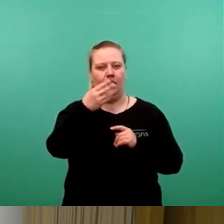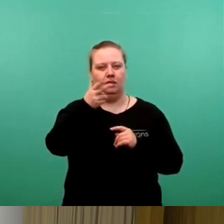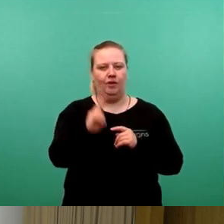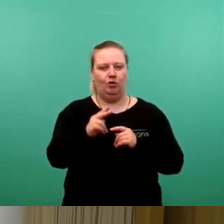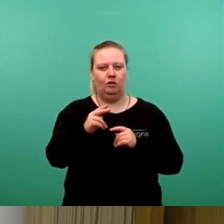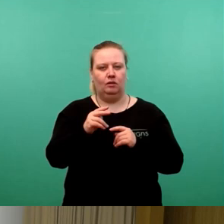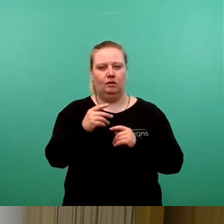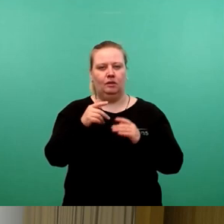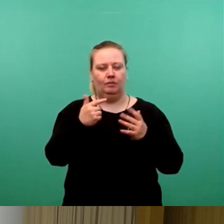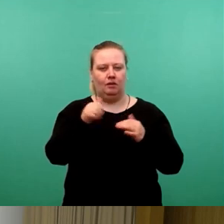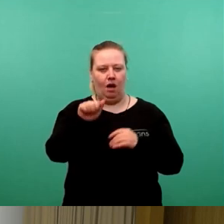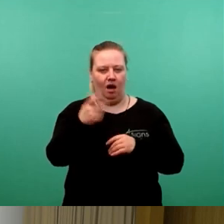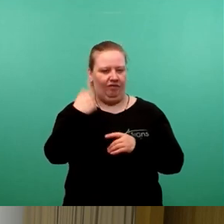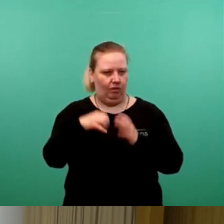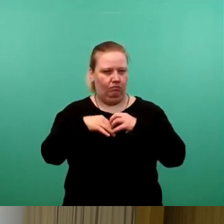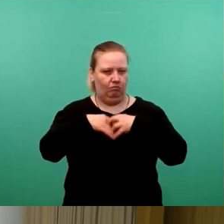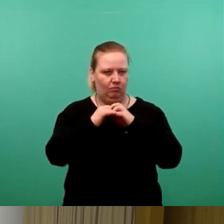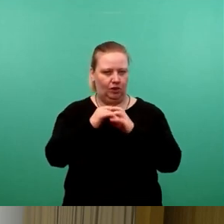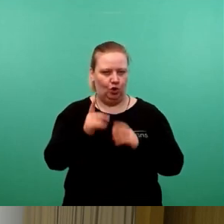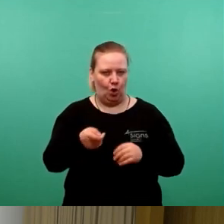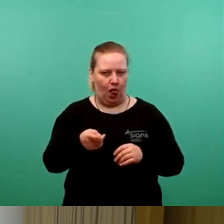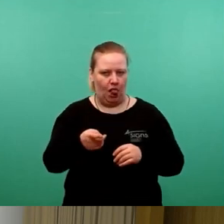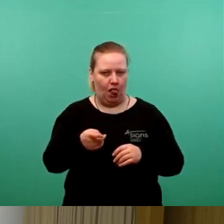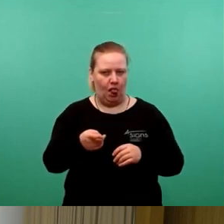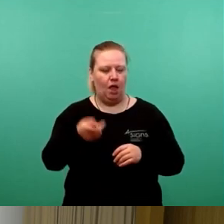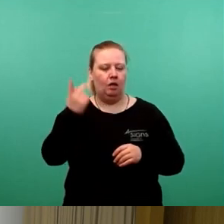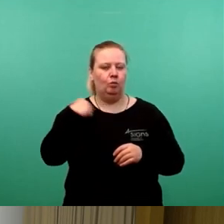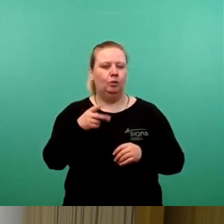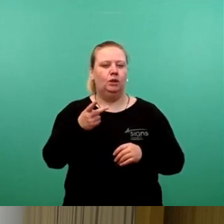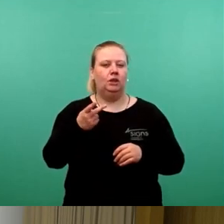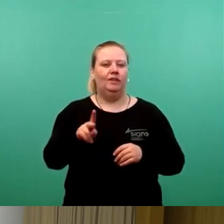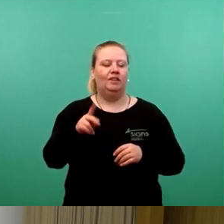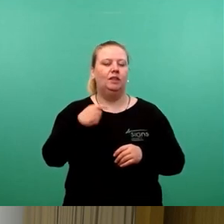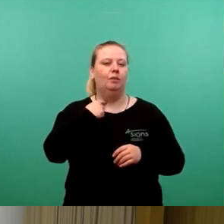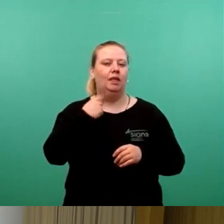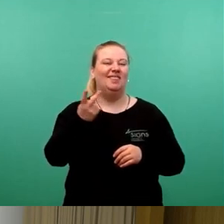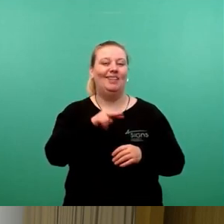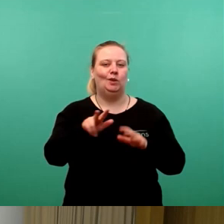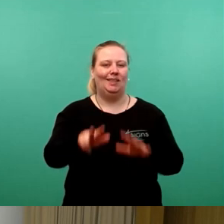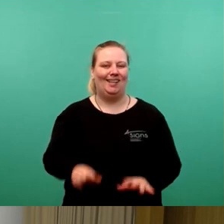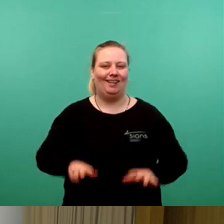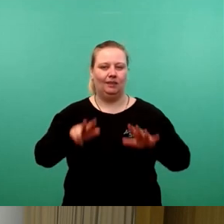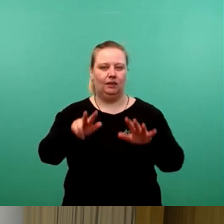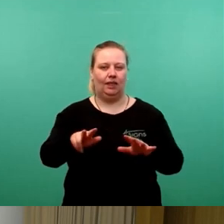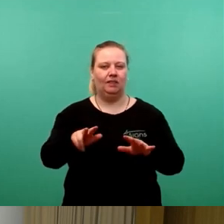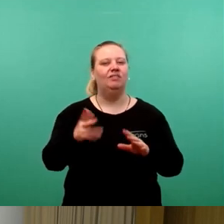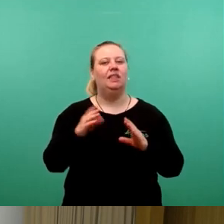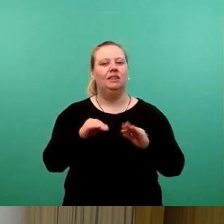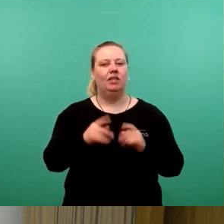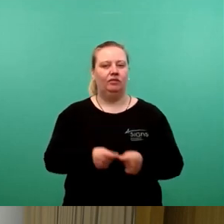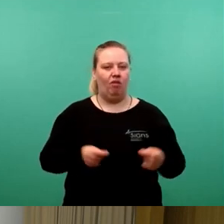A17 entstehen. Dazu wurde am 22. Mai 2018 ein Zweckverband gegründet von